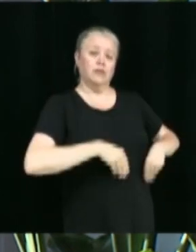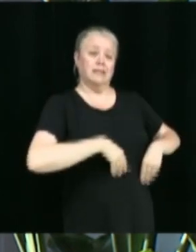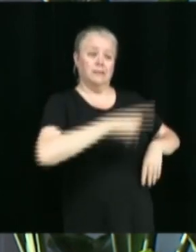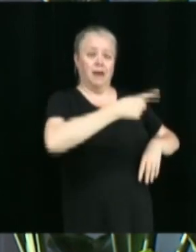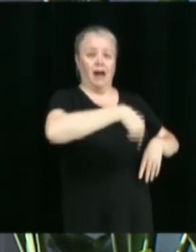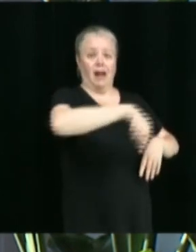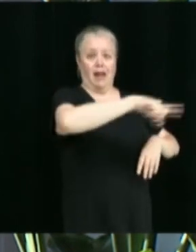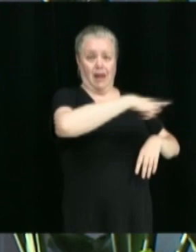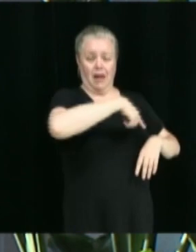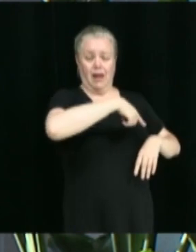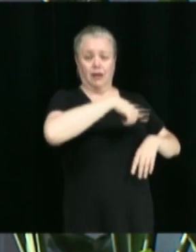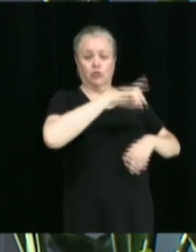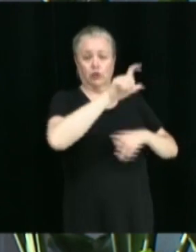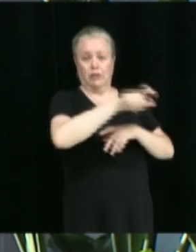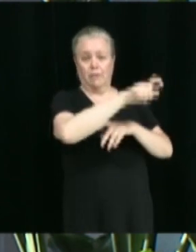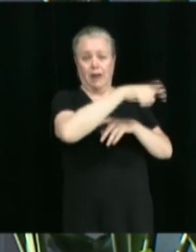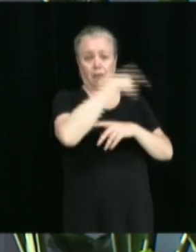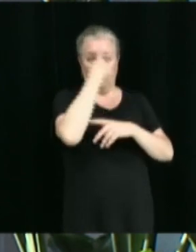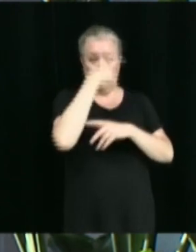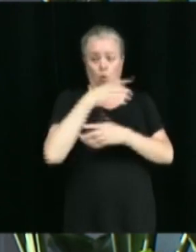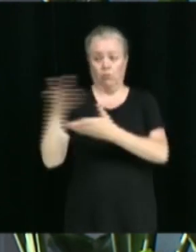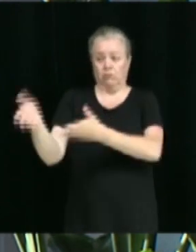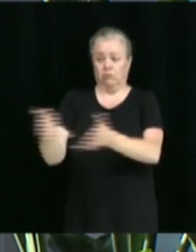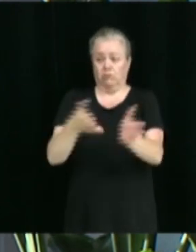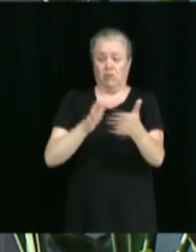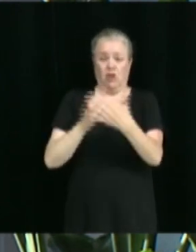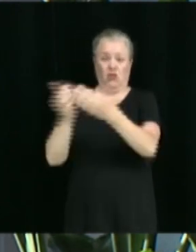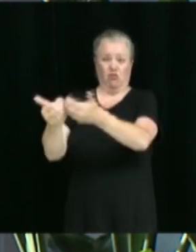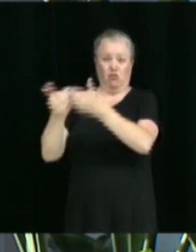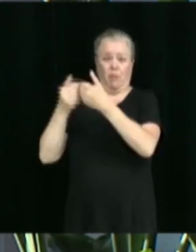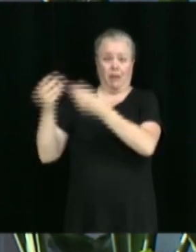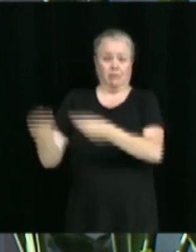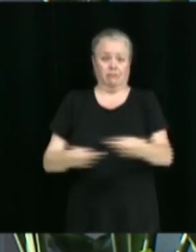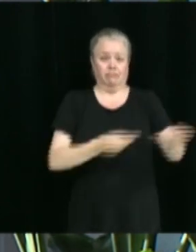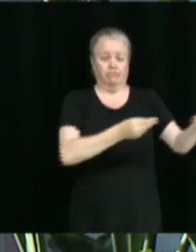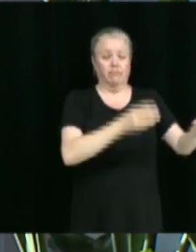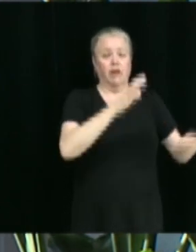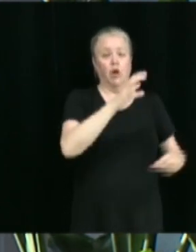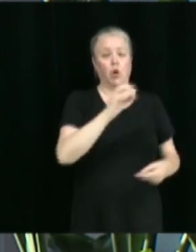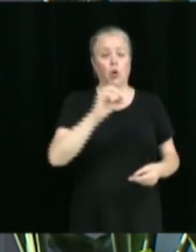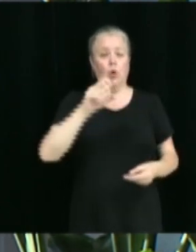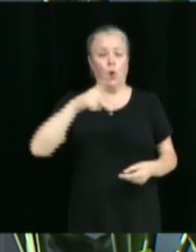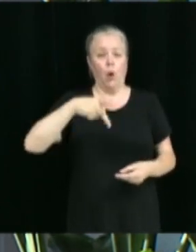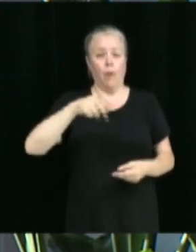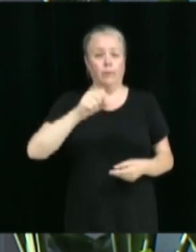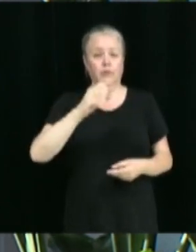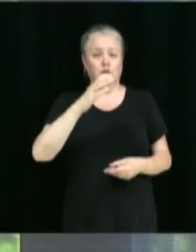reconnaissance aux fins d'exemption de la taxe foncière formulée par l'organisme COPSCO-Victoriaville.